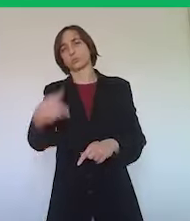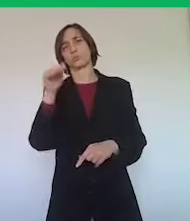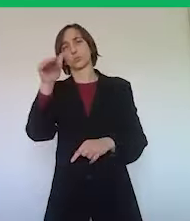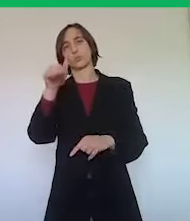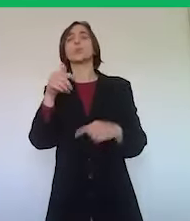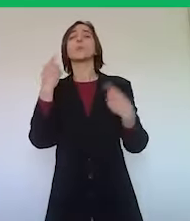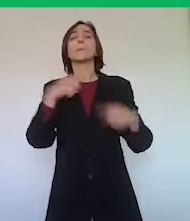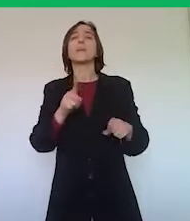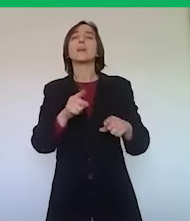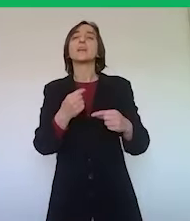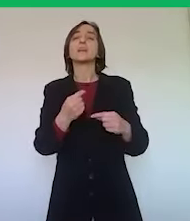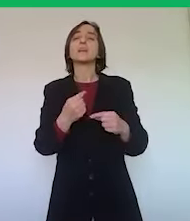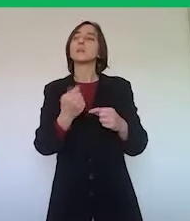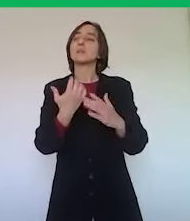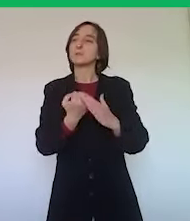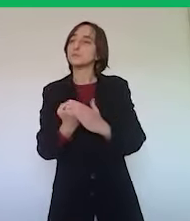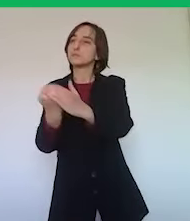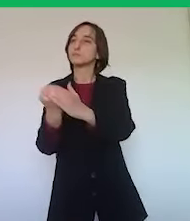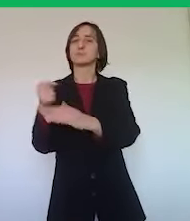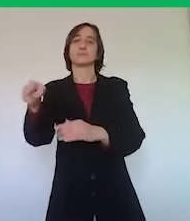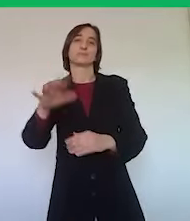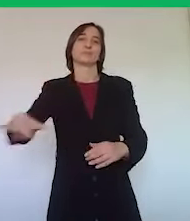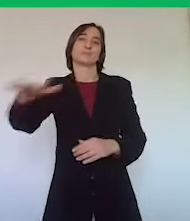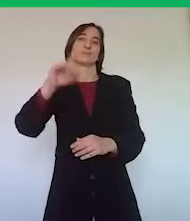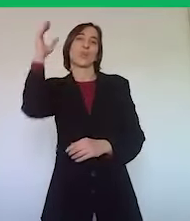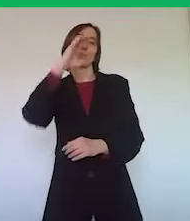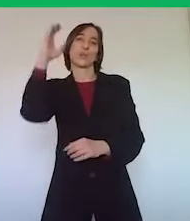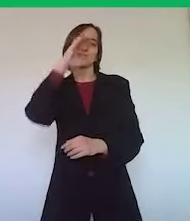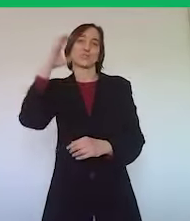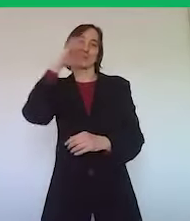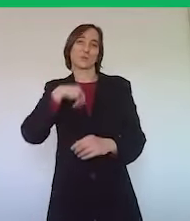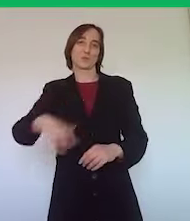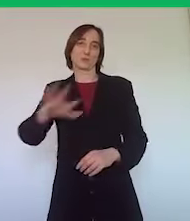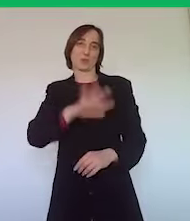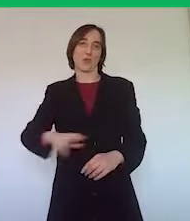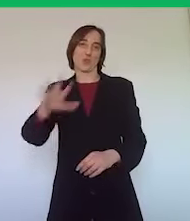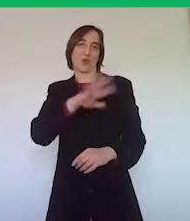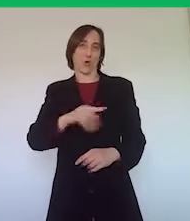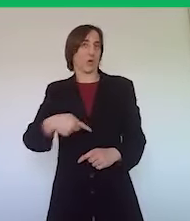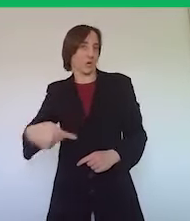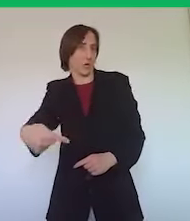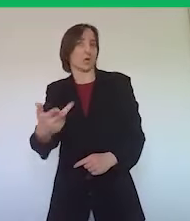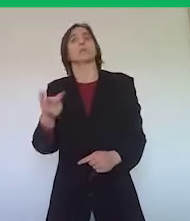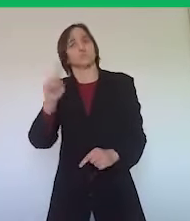sostenere il comparto turistico della nostra Regione. Vado ovviamente in maniera molto